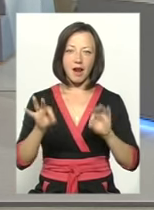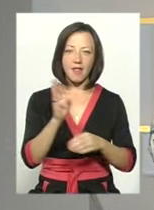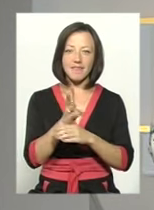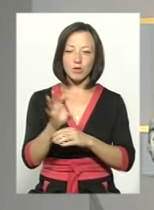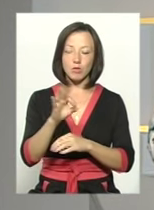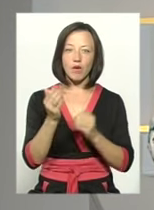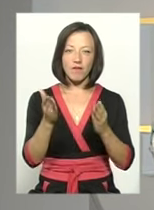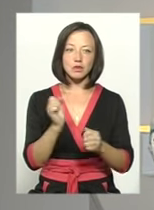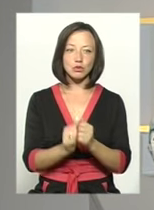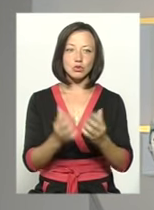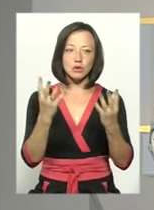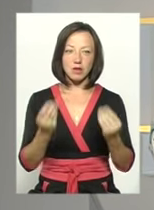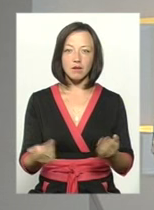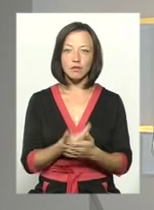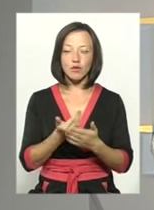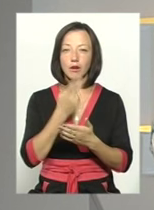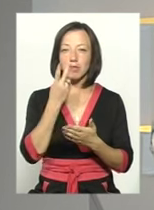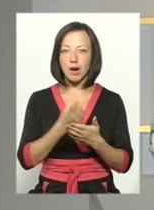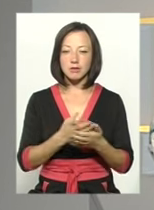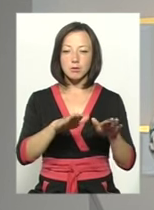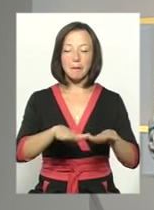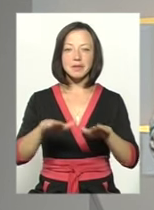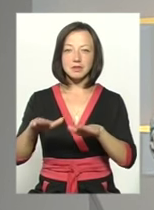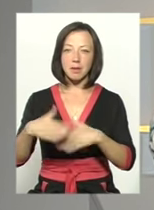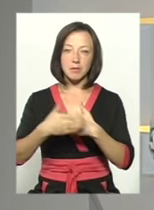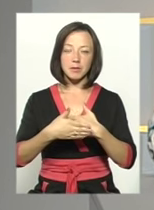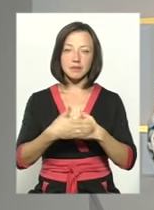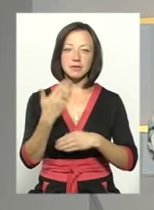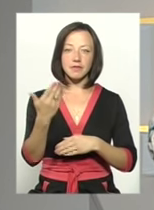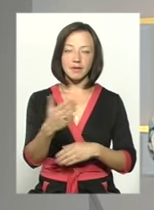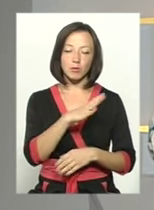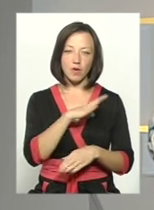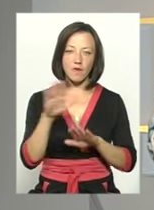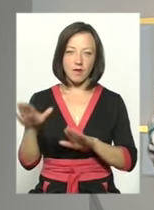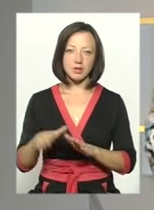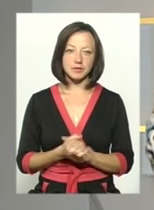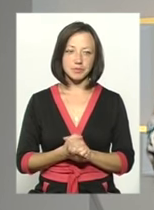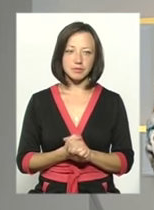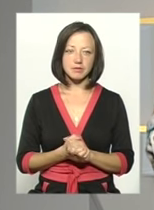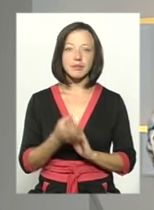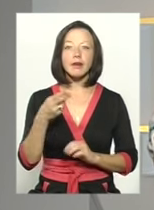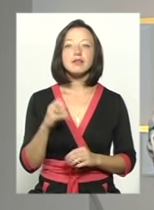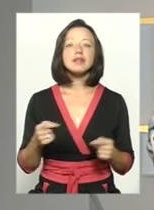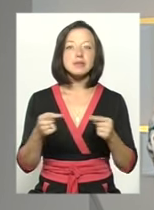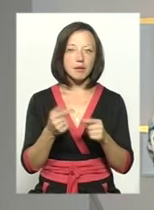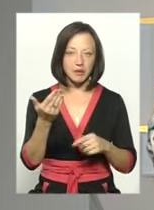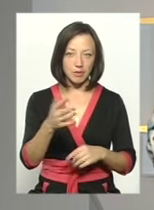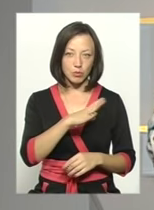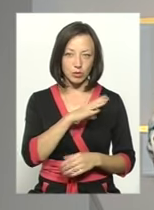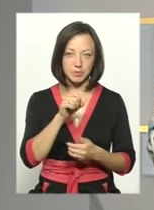практично щодня в новинах бачимо ті місця, приблизно ті місця, в яких бували ви. Де саме ви були?